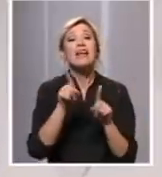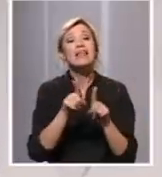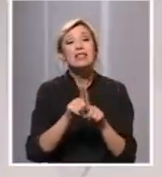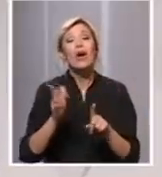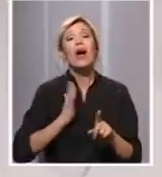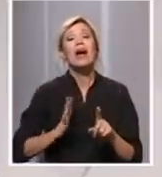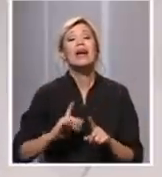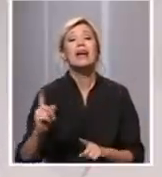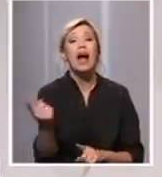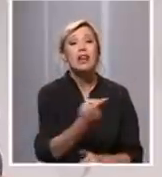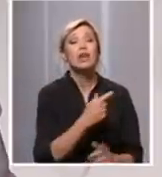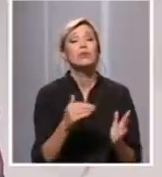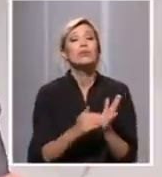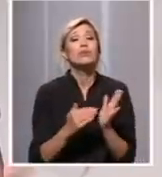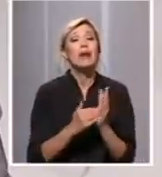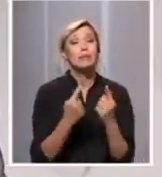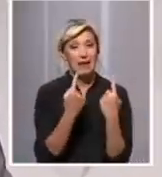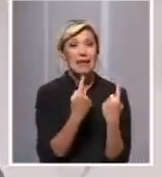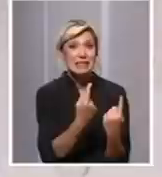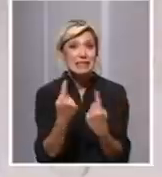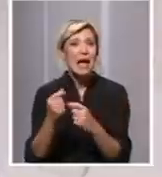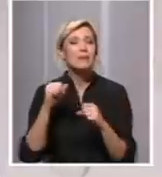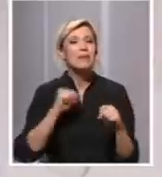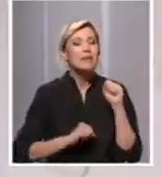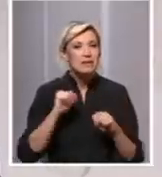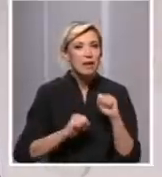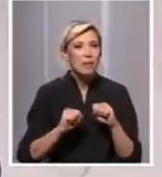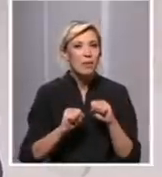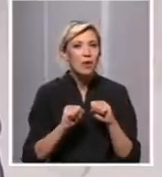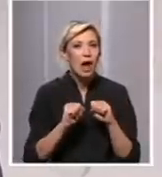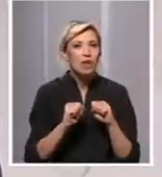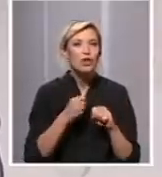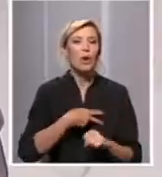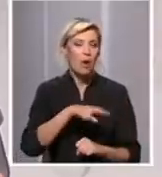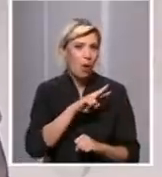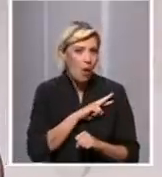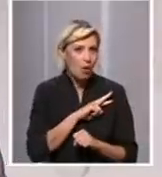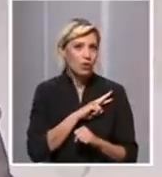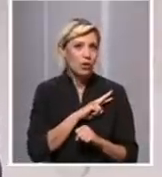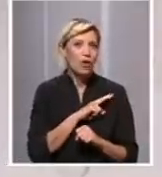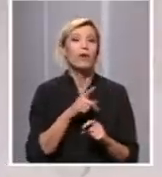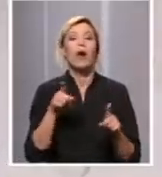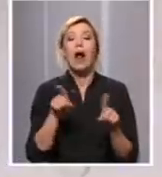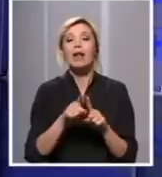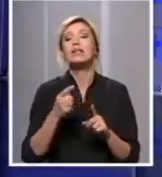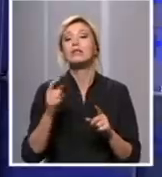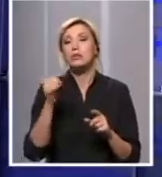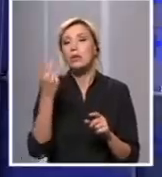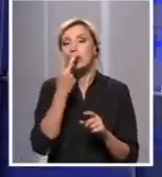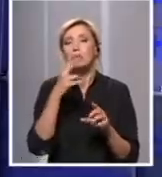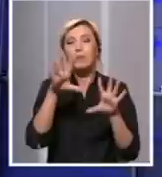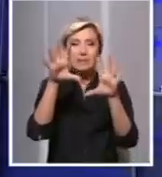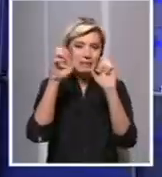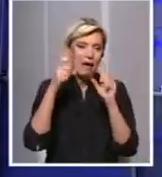se ponašaju tako da je jednostavno malo odmore od tog pritiska koje su imali. Svi mi